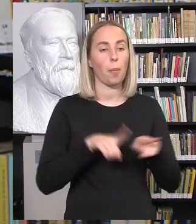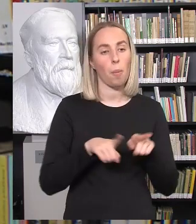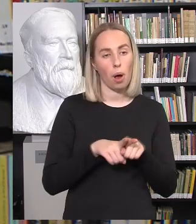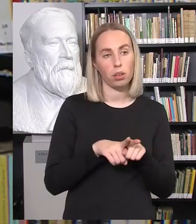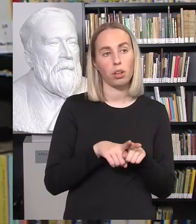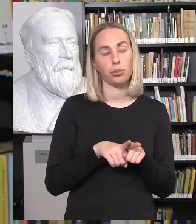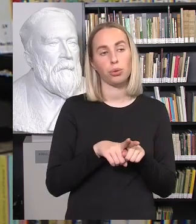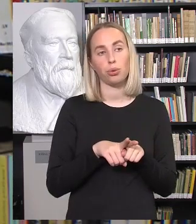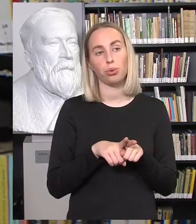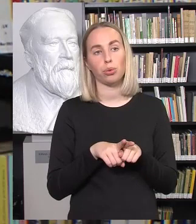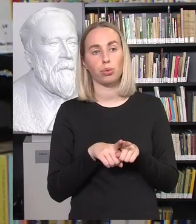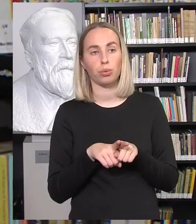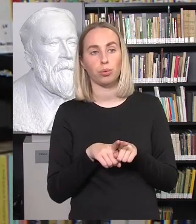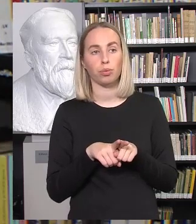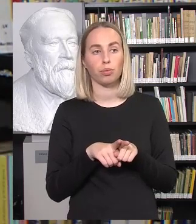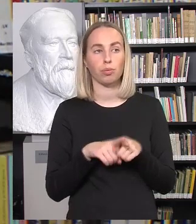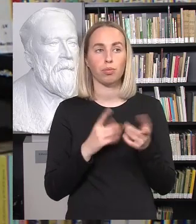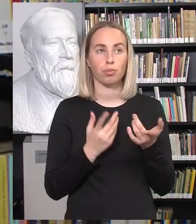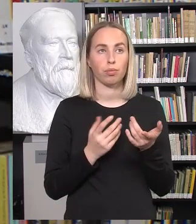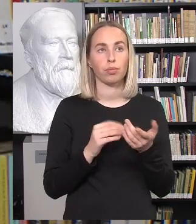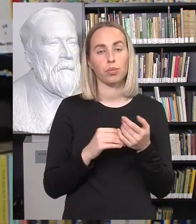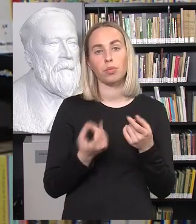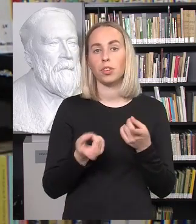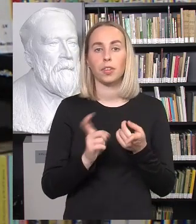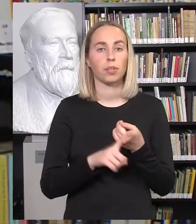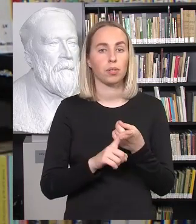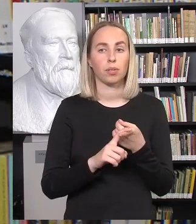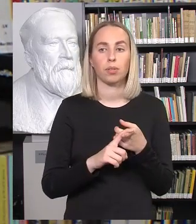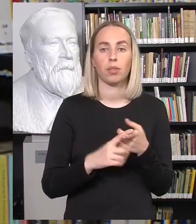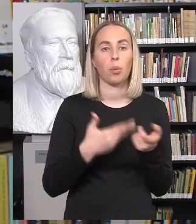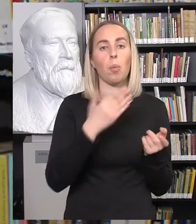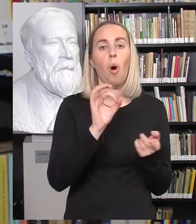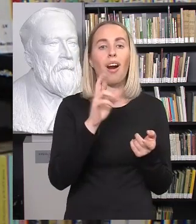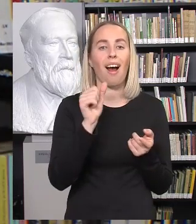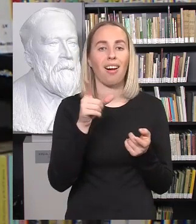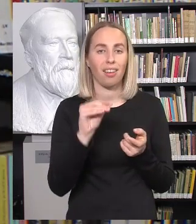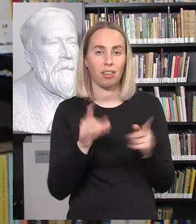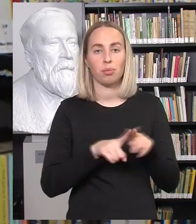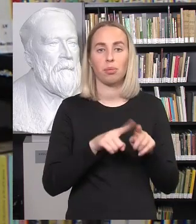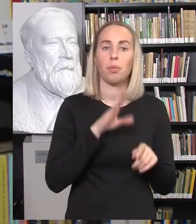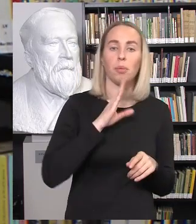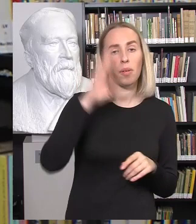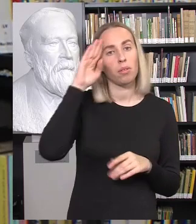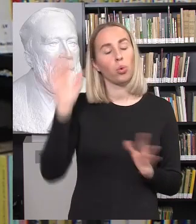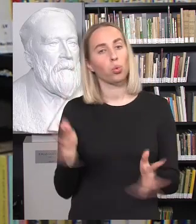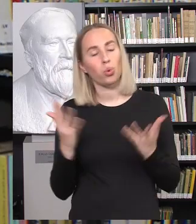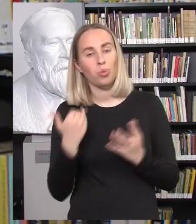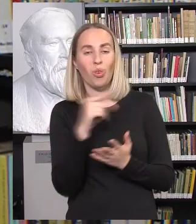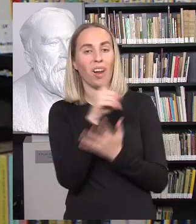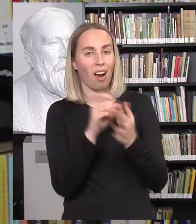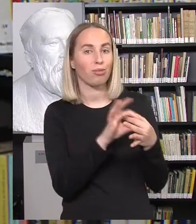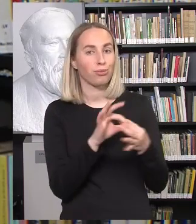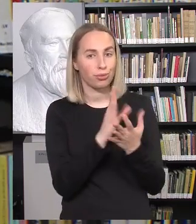tai, kas yra skirta, na, moralės, litiškumo ar panašiems klausimams, bet